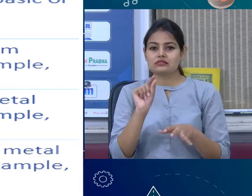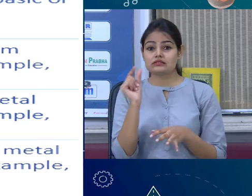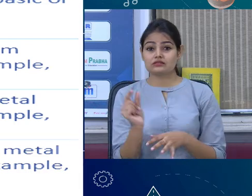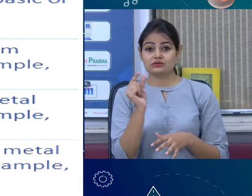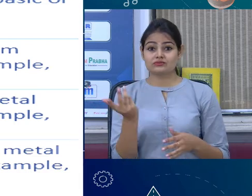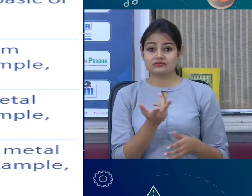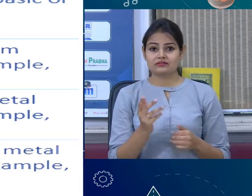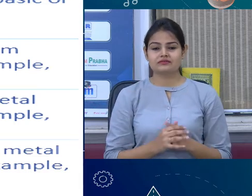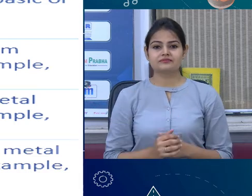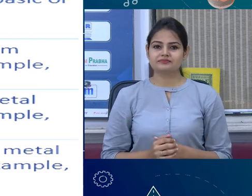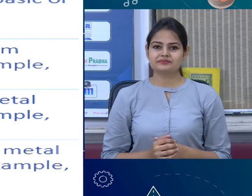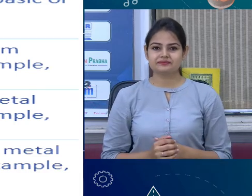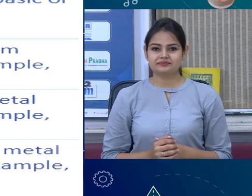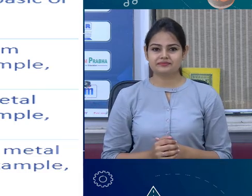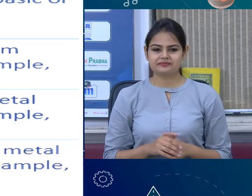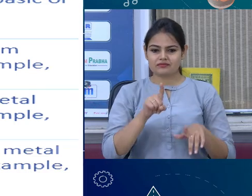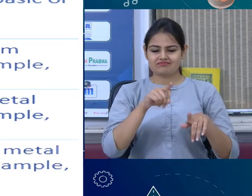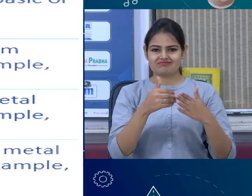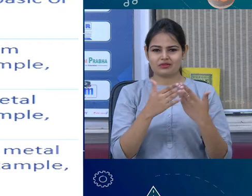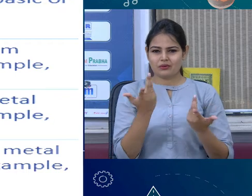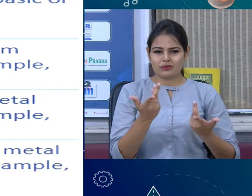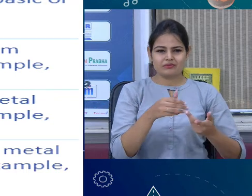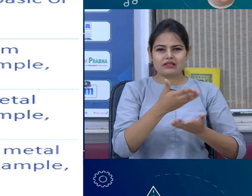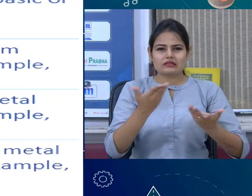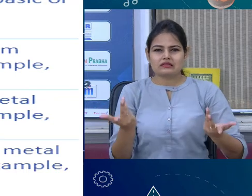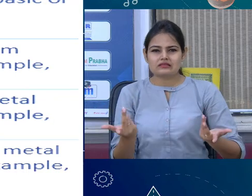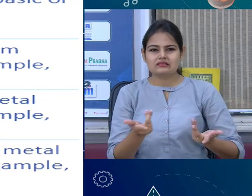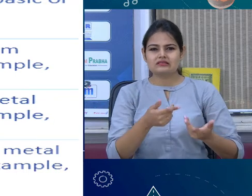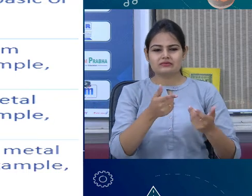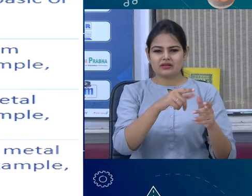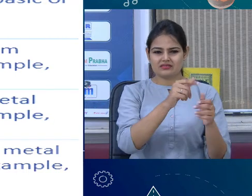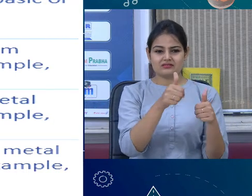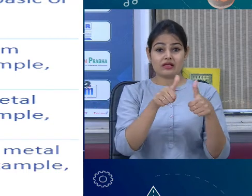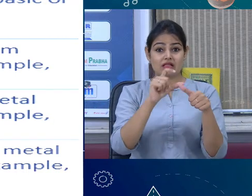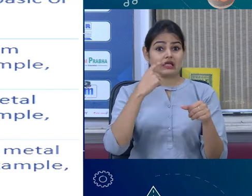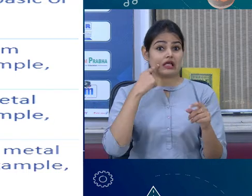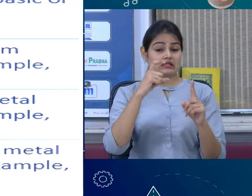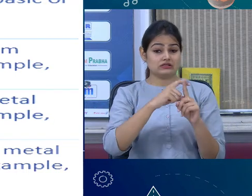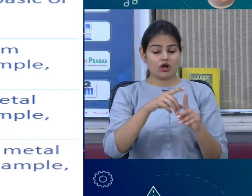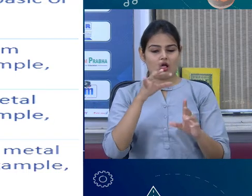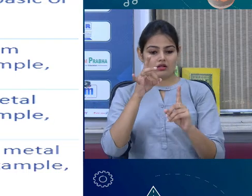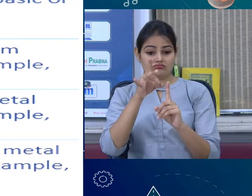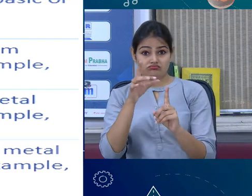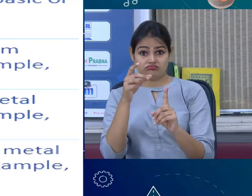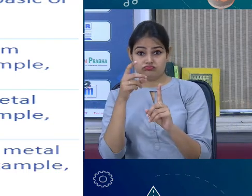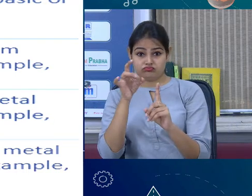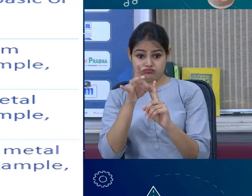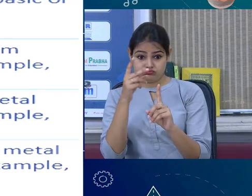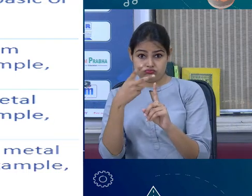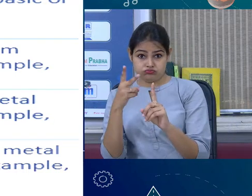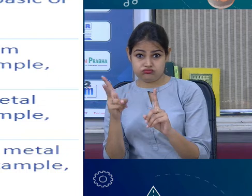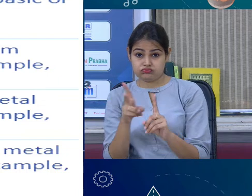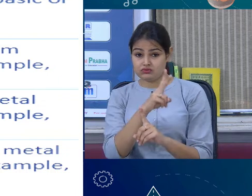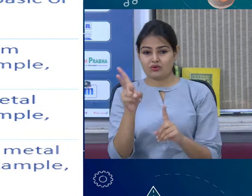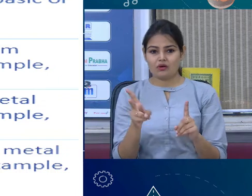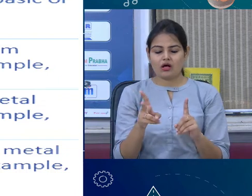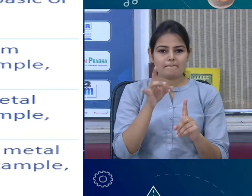भी acidic समान कभी metallic container में नहीं रखते हैं, जैसे कि अचार होते हैं, या कर्ड होते हैं, उनमें